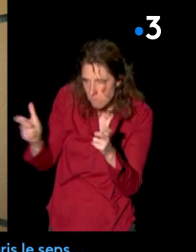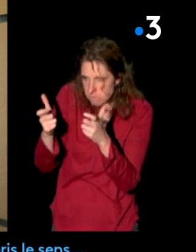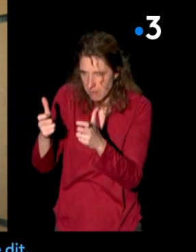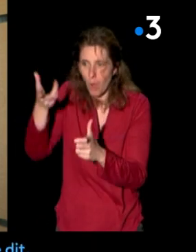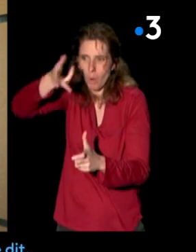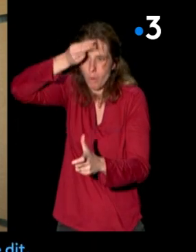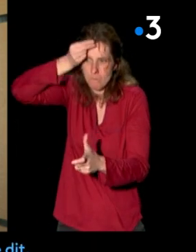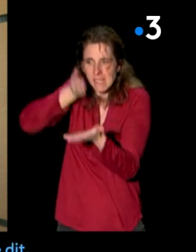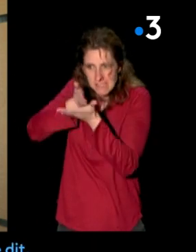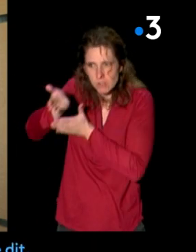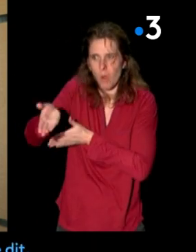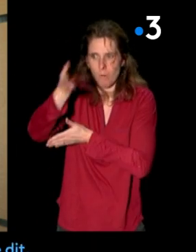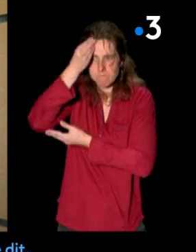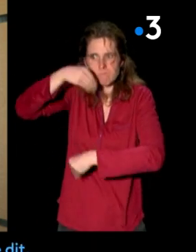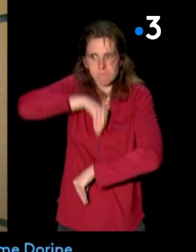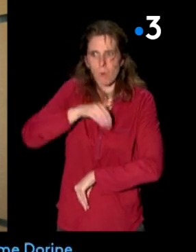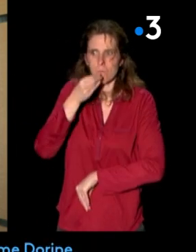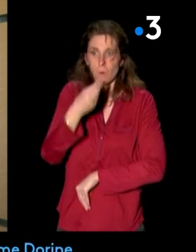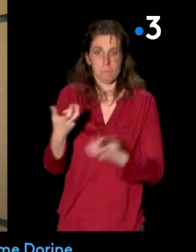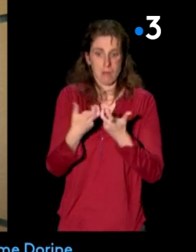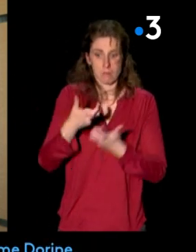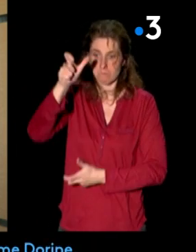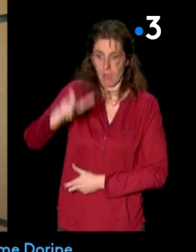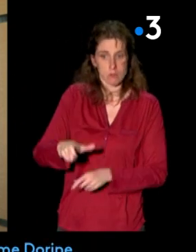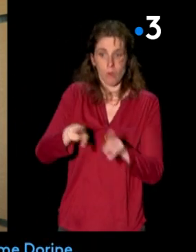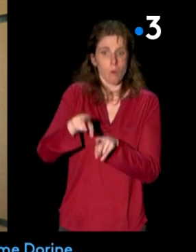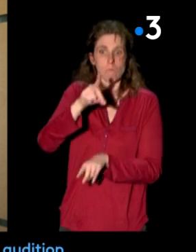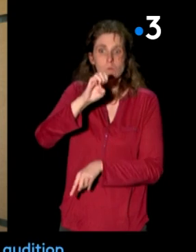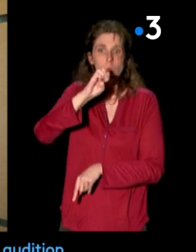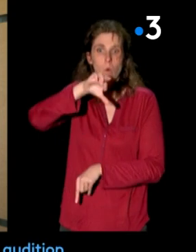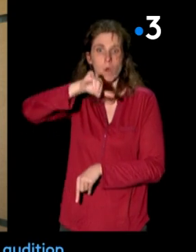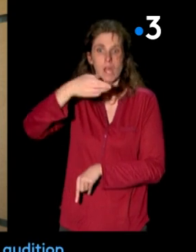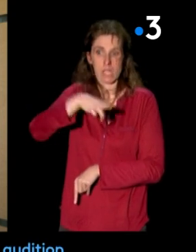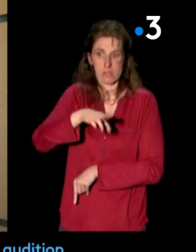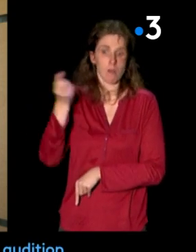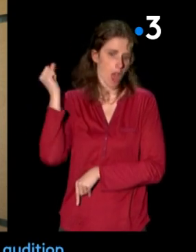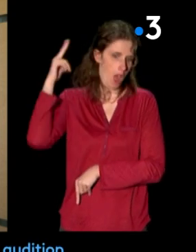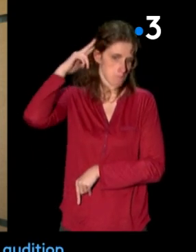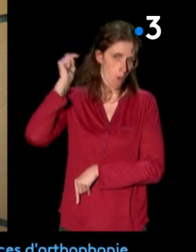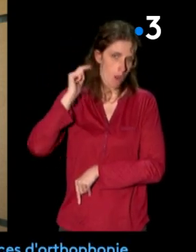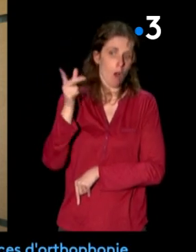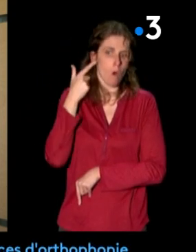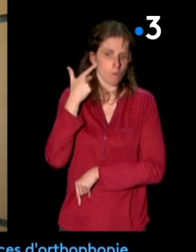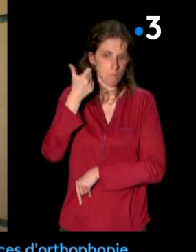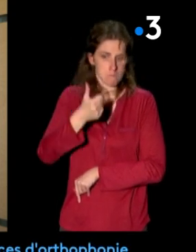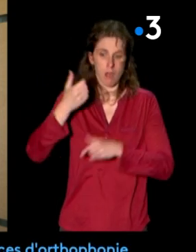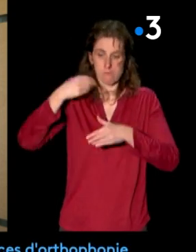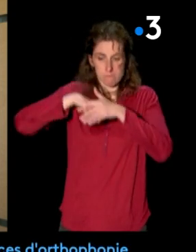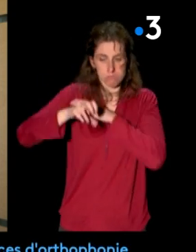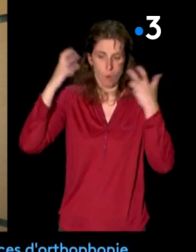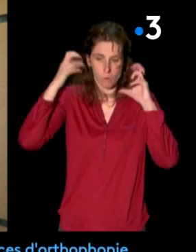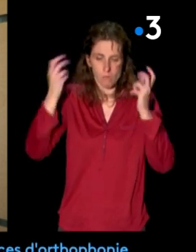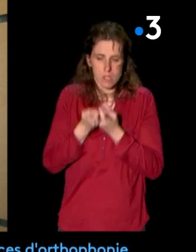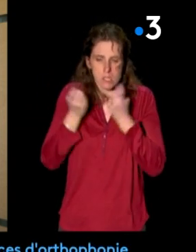sens, qu'elle ait compris ce qui était dit. Parce qu'en fait, même une personne comme Dorine, qui a effectivement une très bonne audition avec son implant cochléaire, avec des séances d'orthophonie,